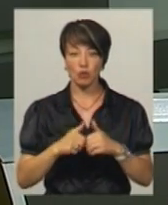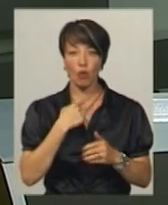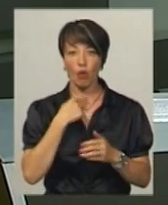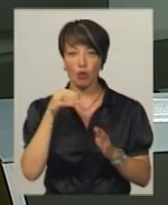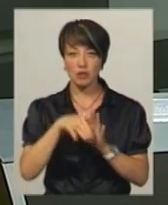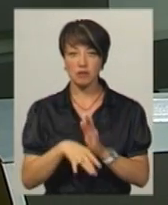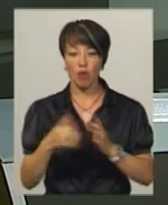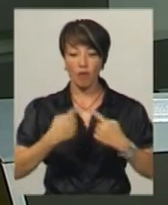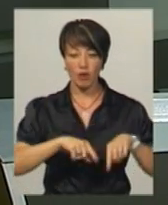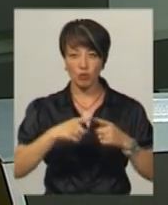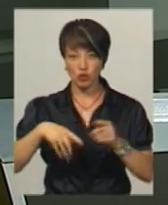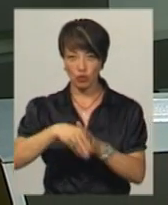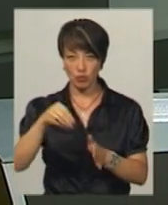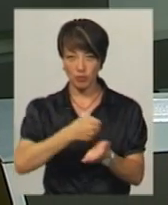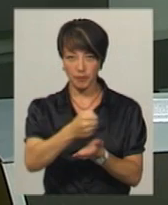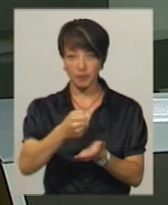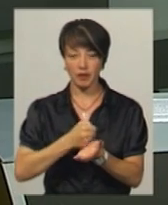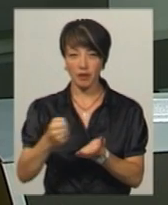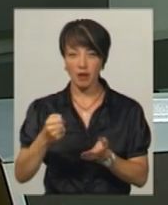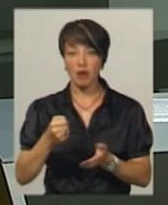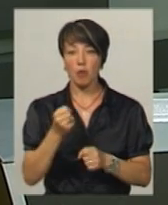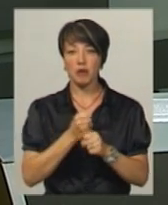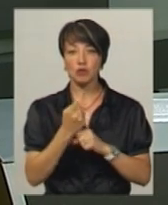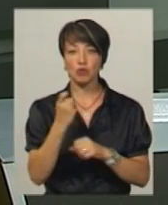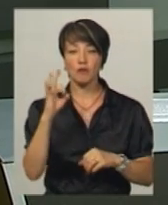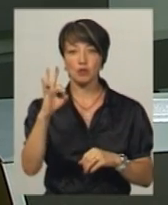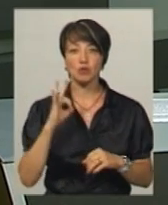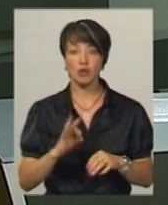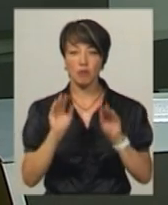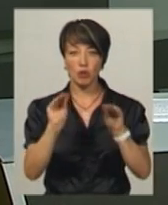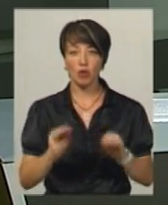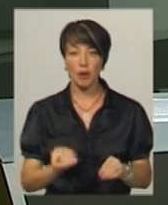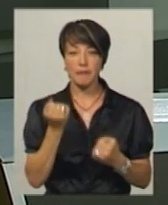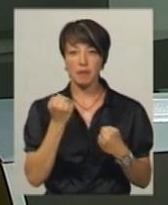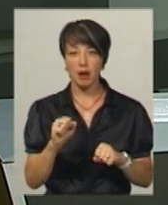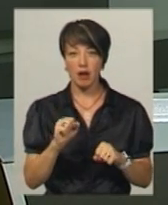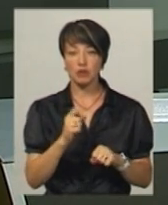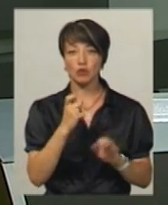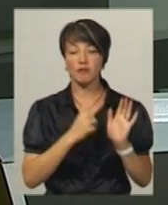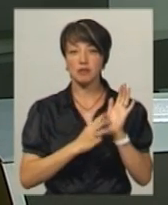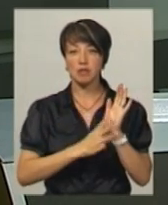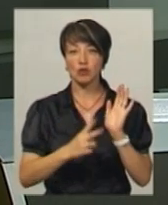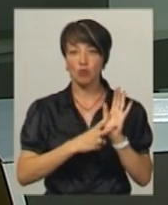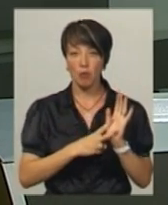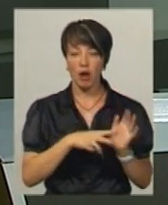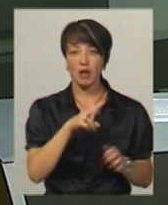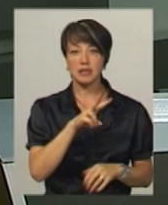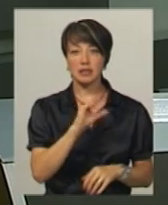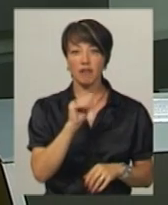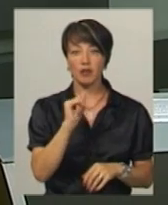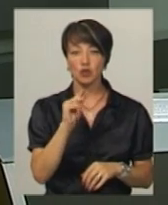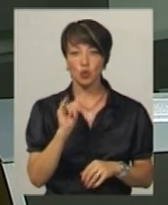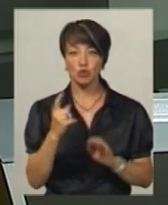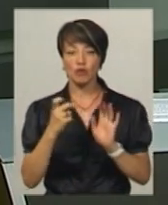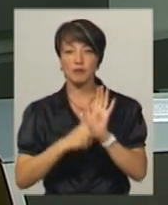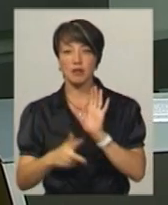голосів, у одномандатних виборчих округах на Хмельниччині опрацьовано 100% протоколів. Перемагають у 187-му – Микола Стефанчук,